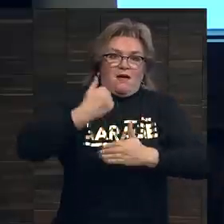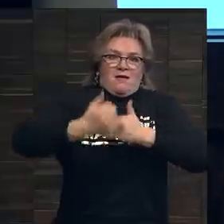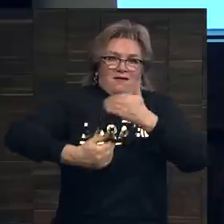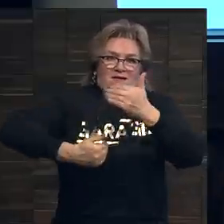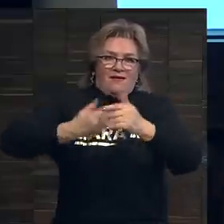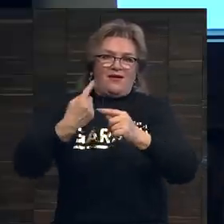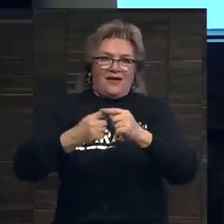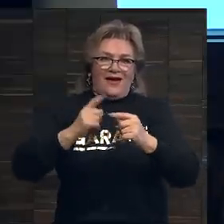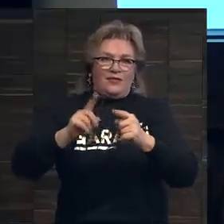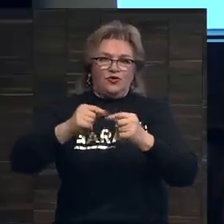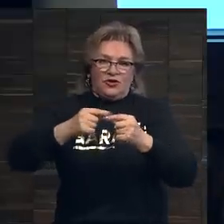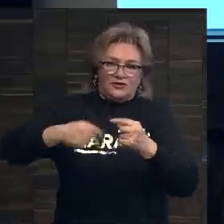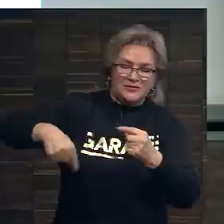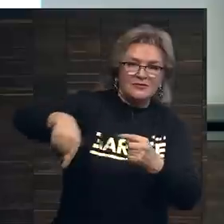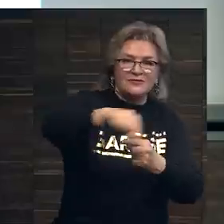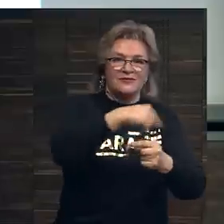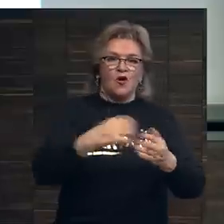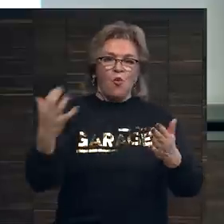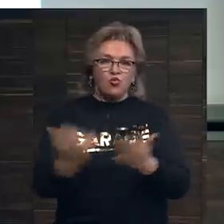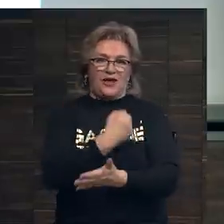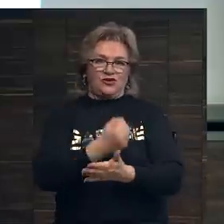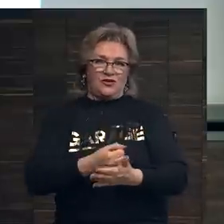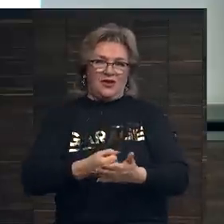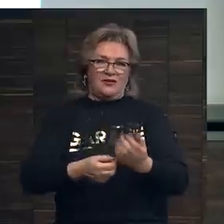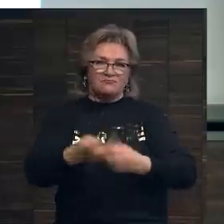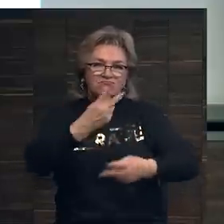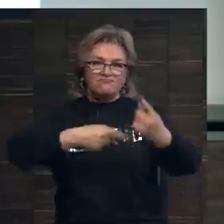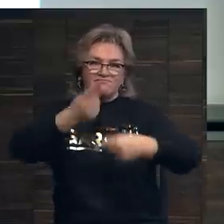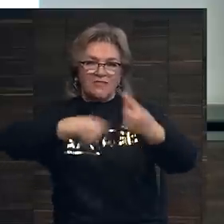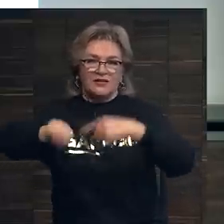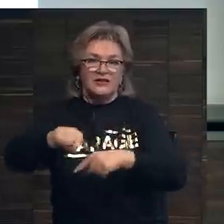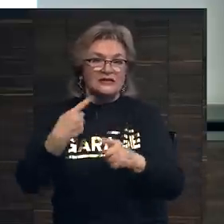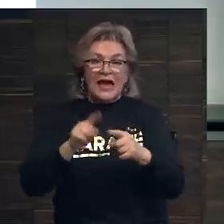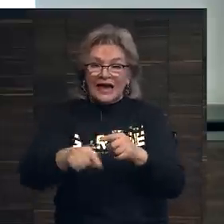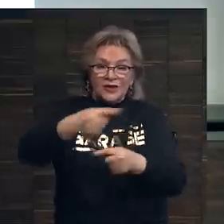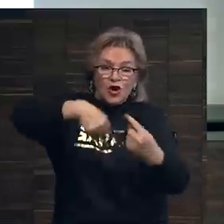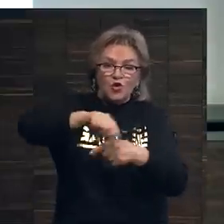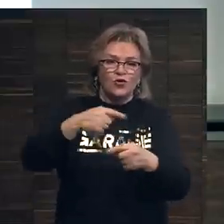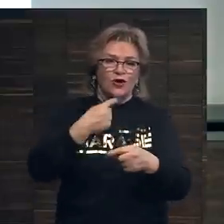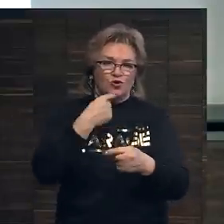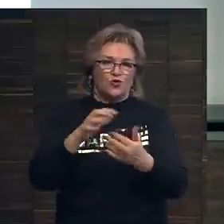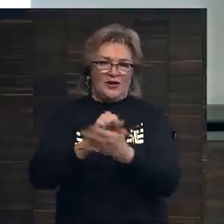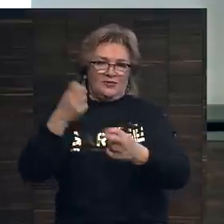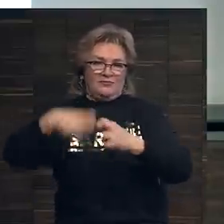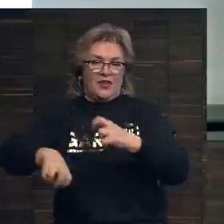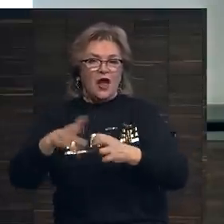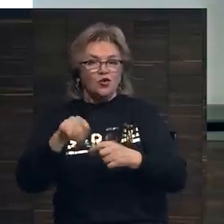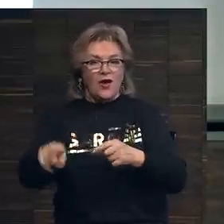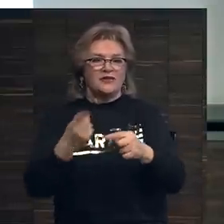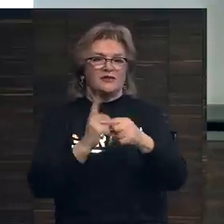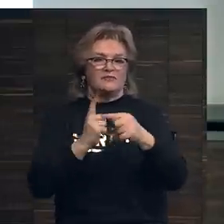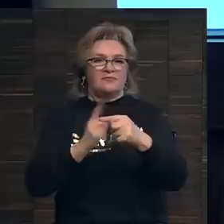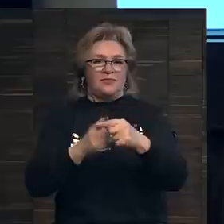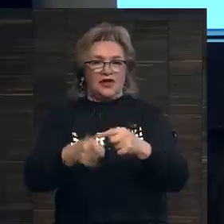этот круг удачной отдачи. И этот круг очень трудно нарушить, но все-таки эта положительная